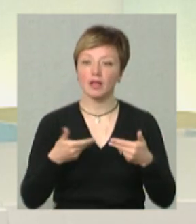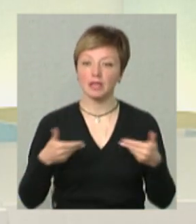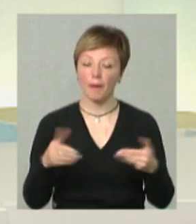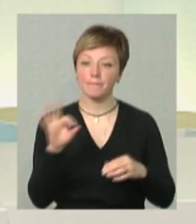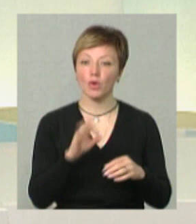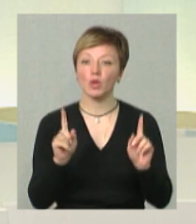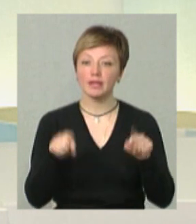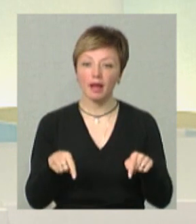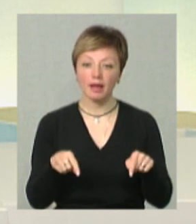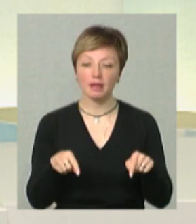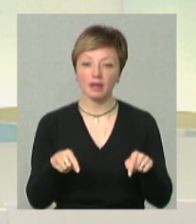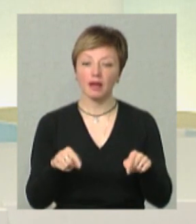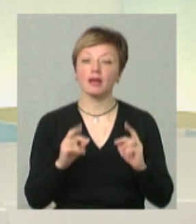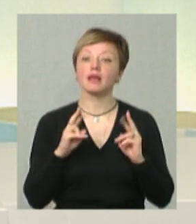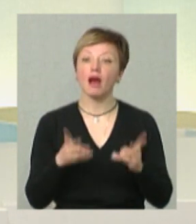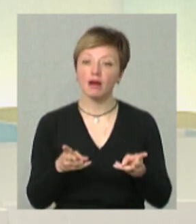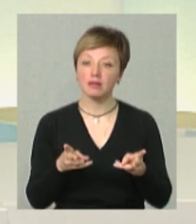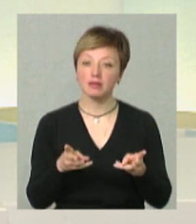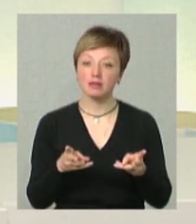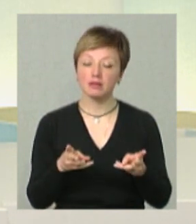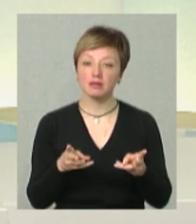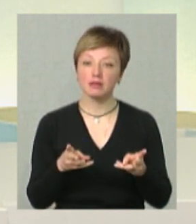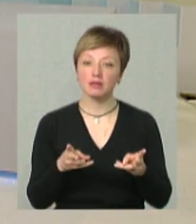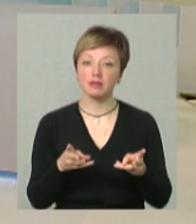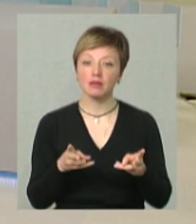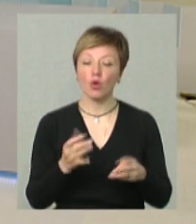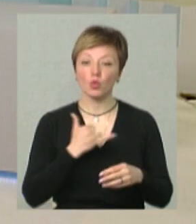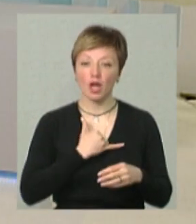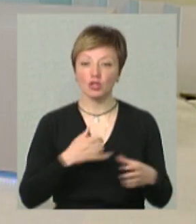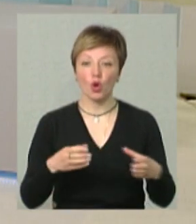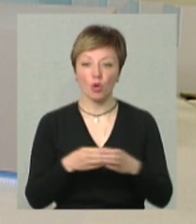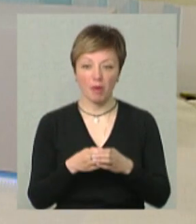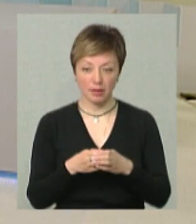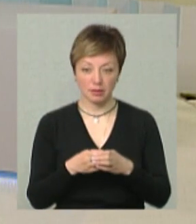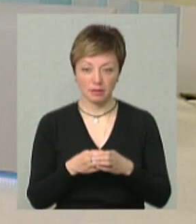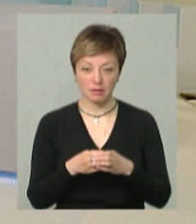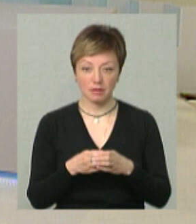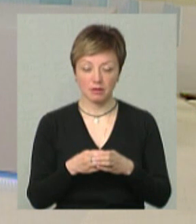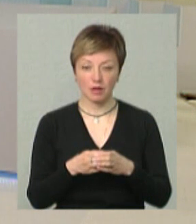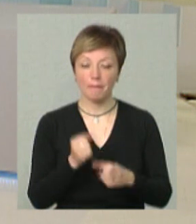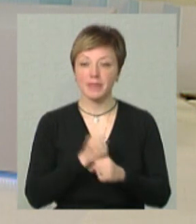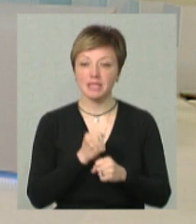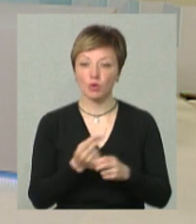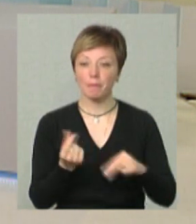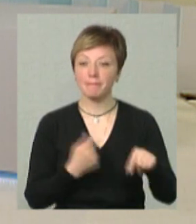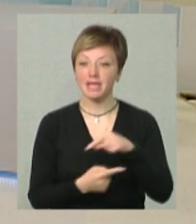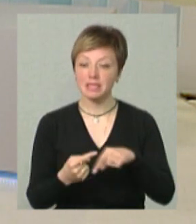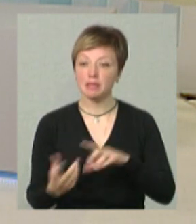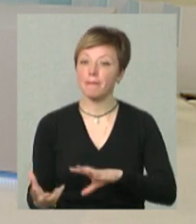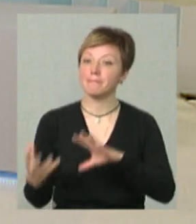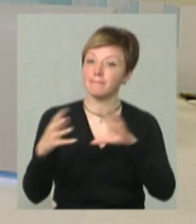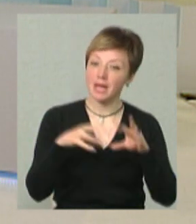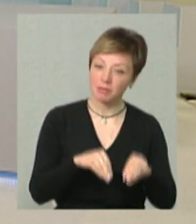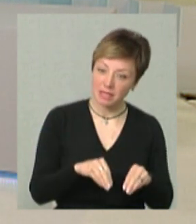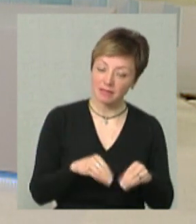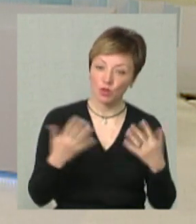про те, як у нашій громаді працює бізнес, який уже